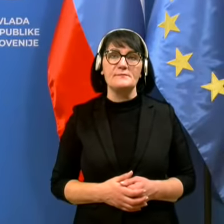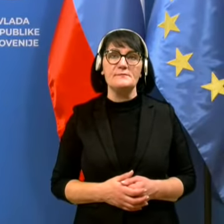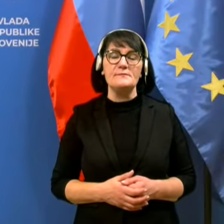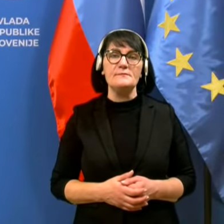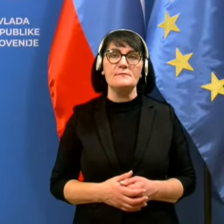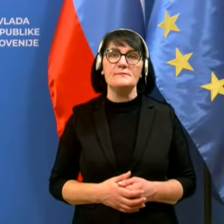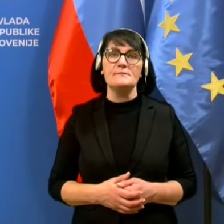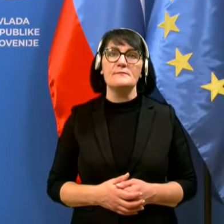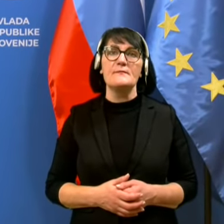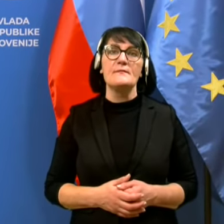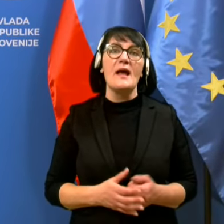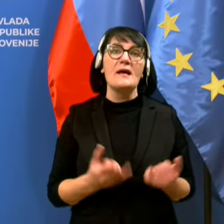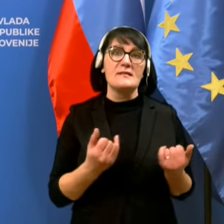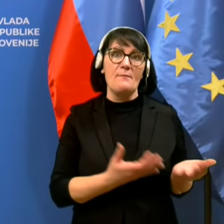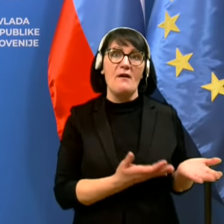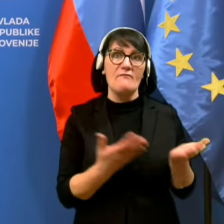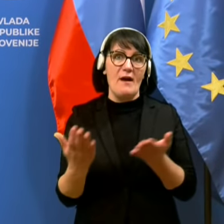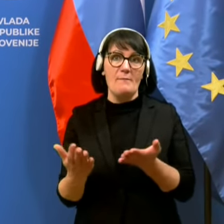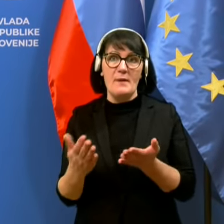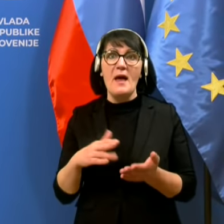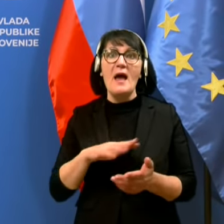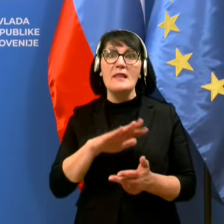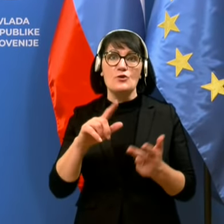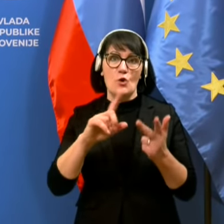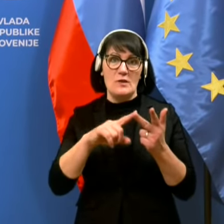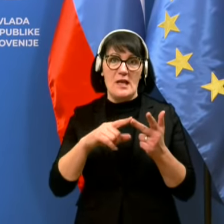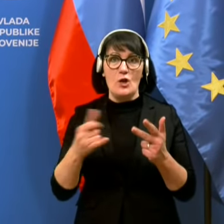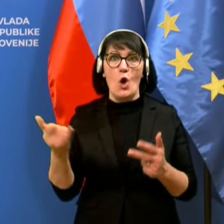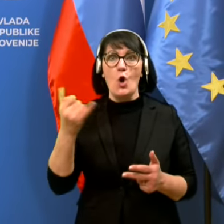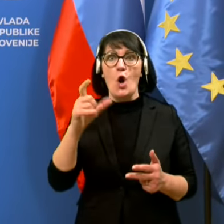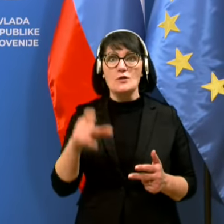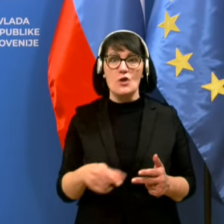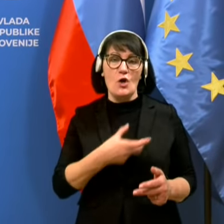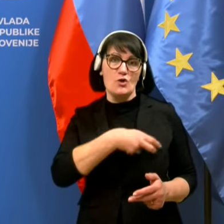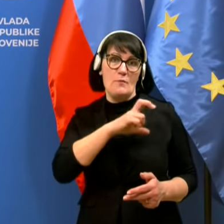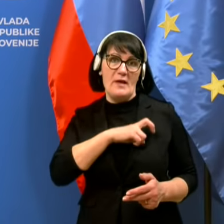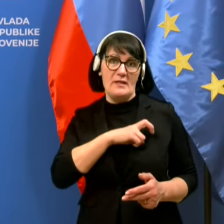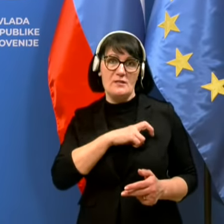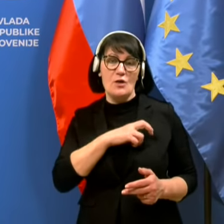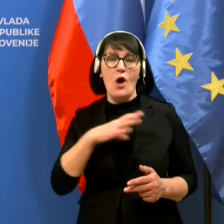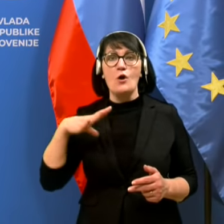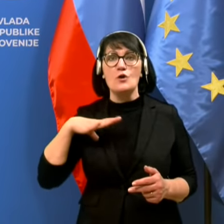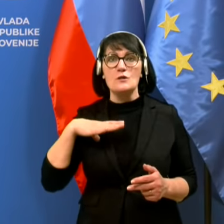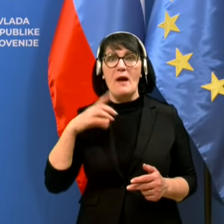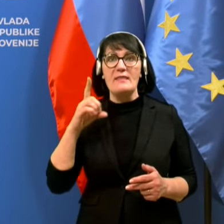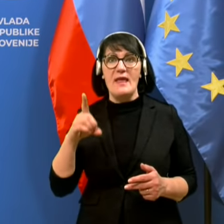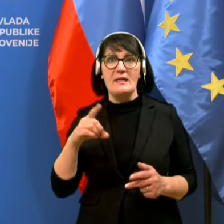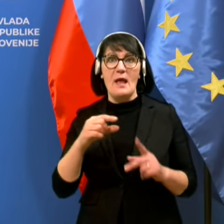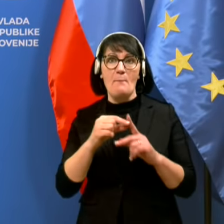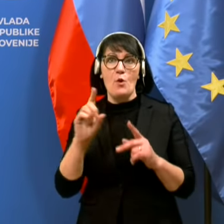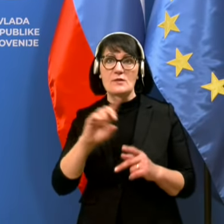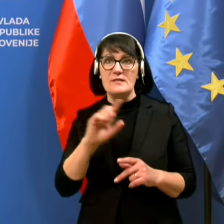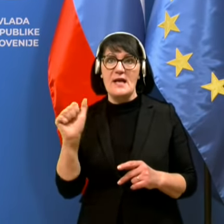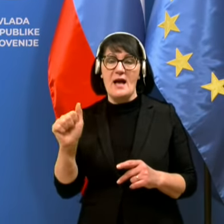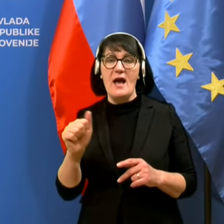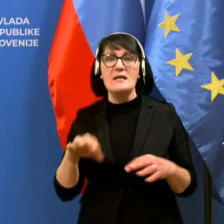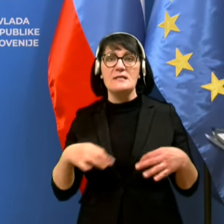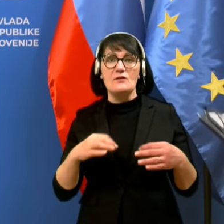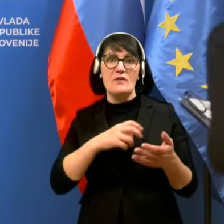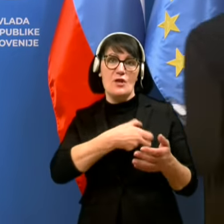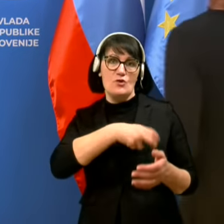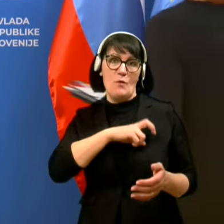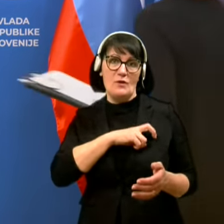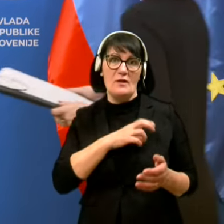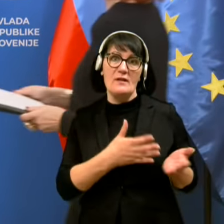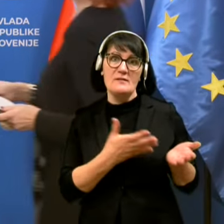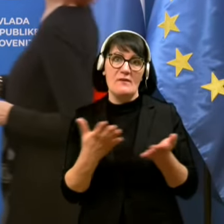Na vodr pa sedaj vabim našo tretjo gostjo danes, inšpektorico gospode Ano Poca iz zdravstvenega inšpektorata. Izvolite,